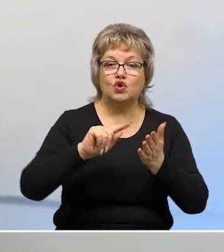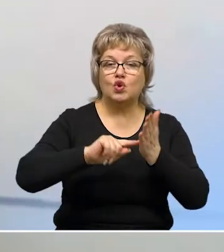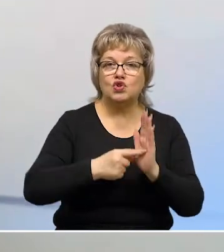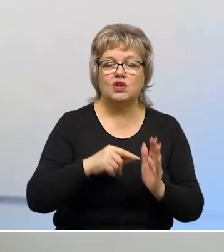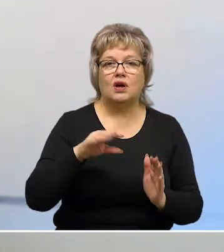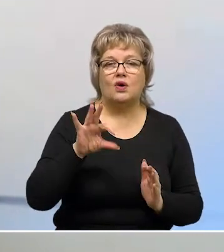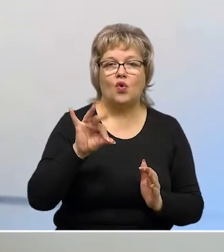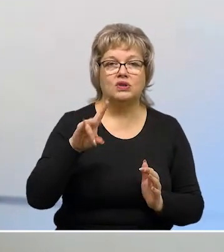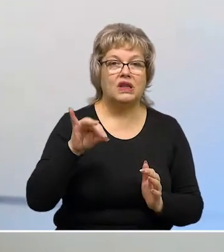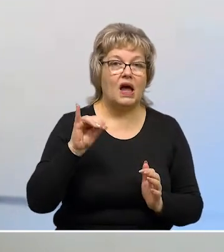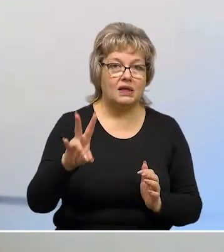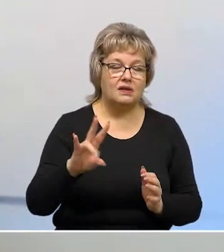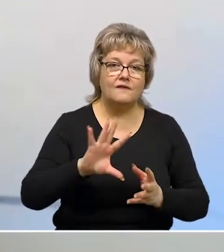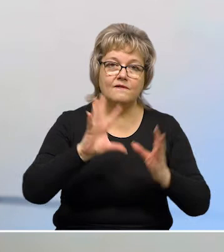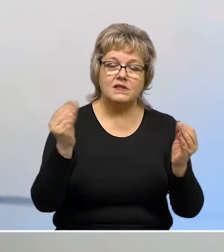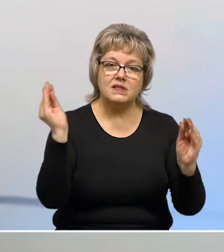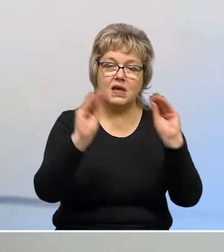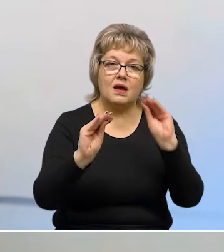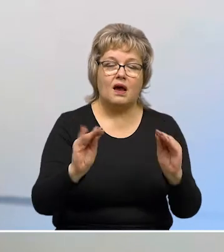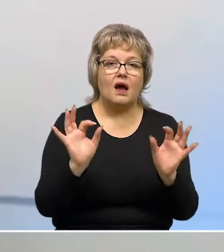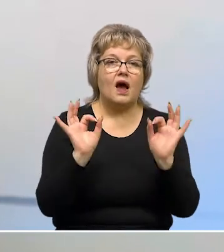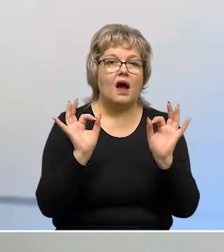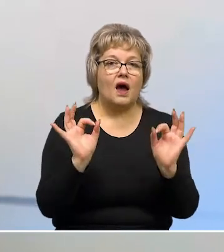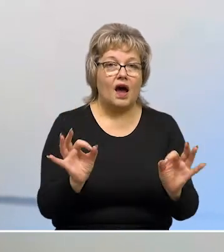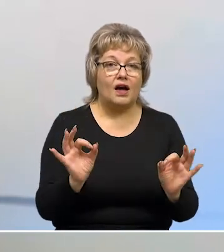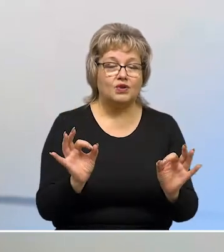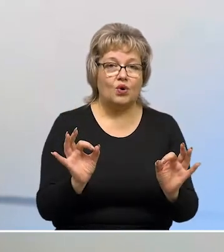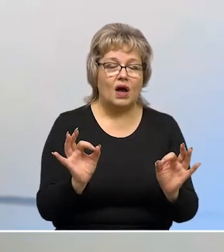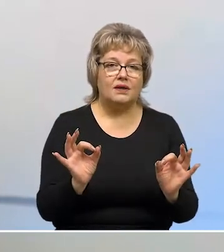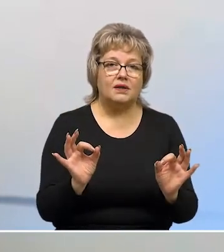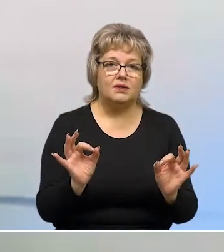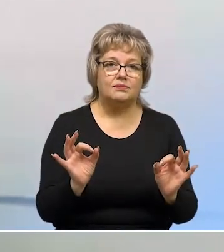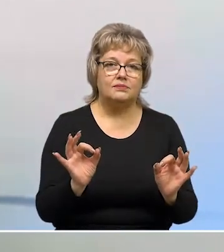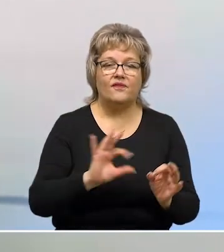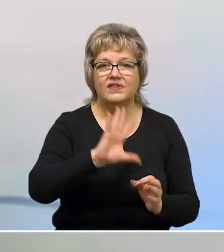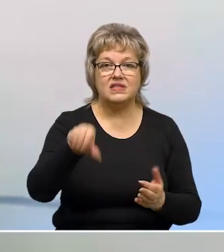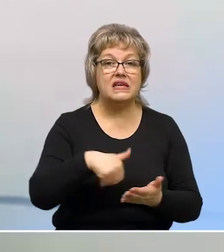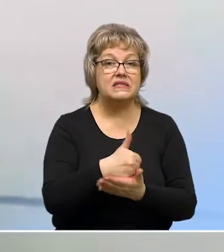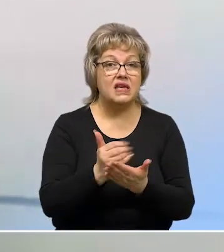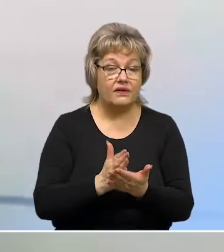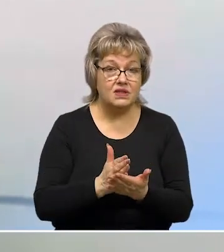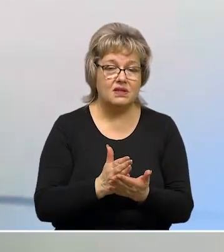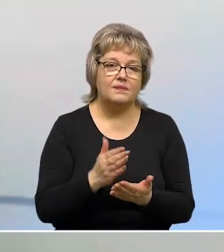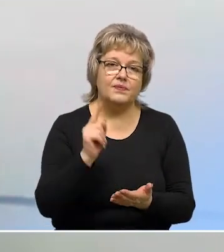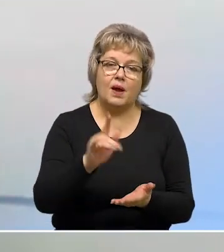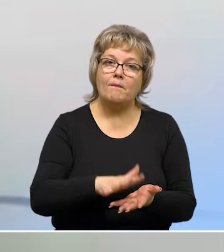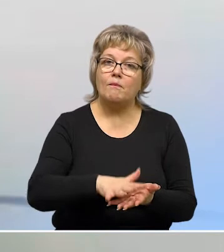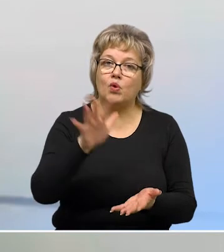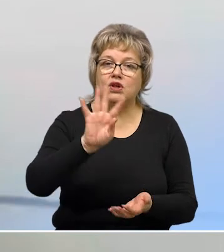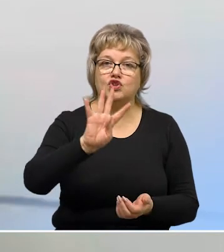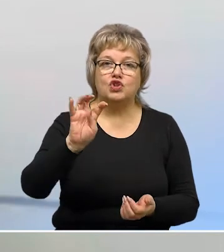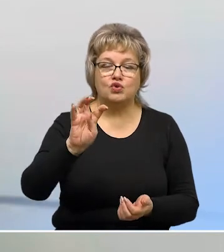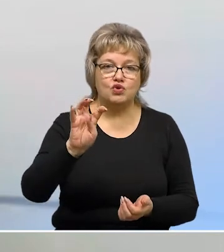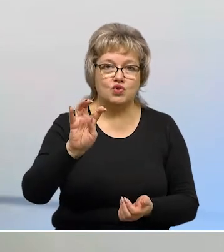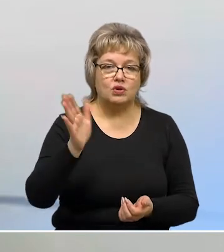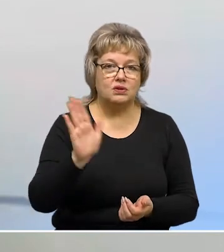В этом ресурсе собраны все актуальные социальные сервисы. Их там более